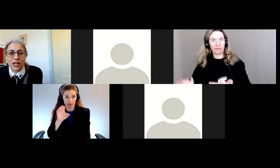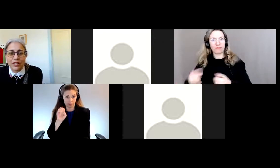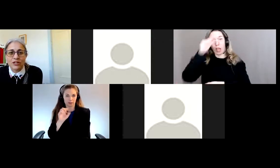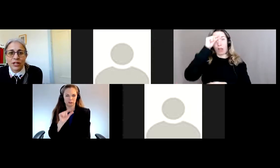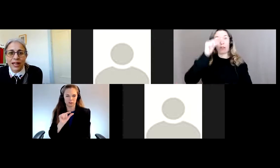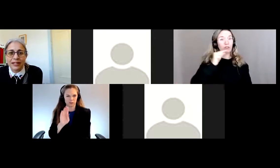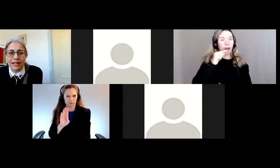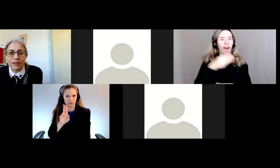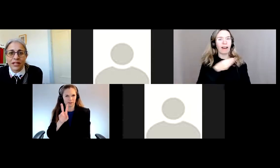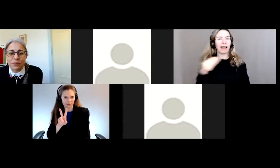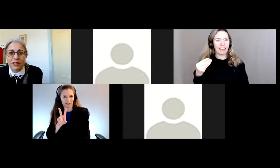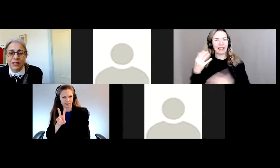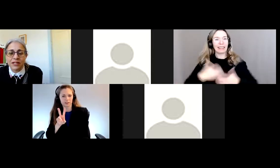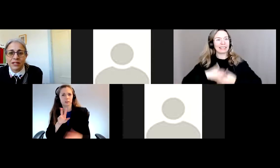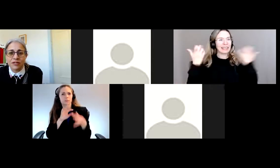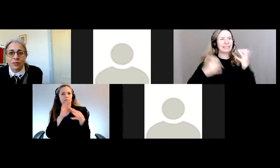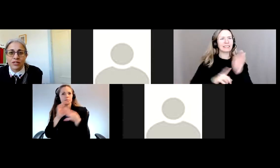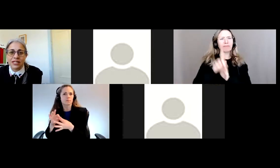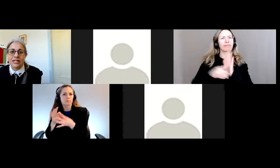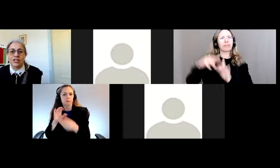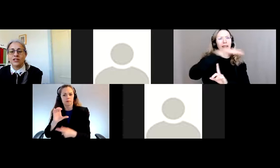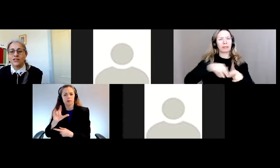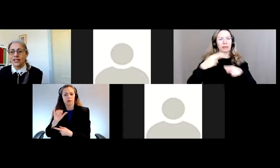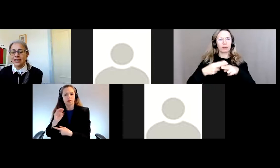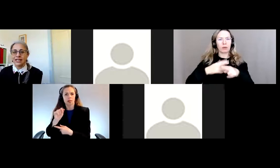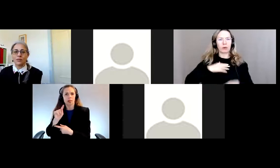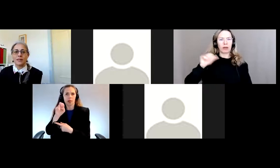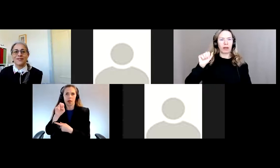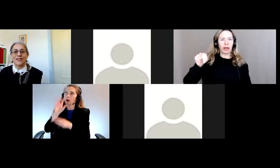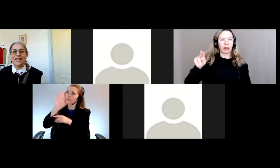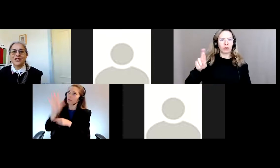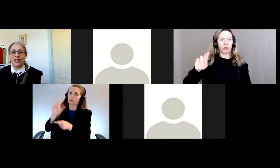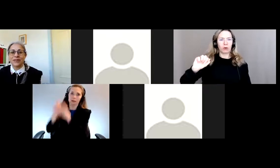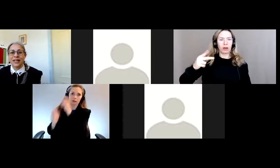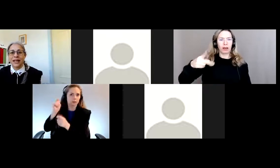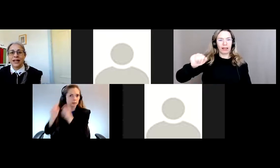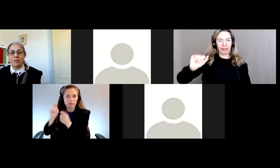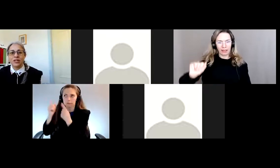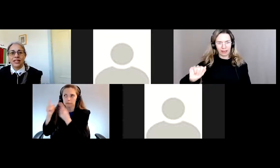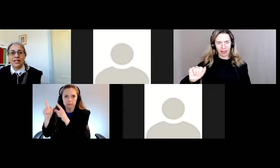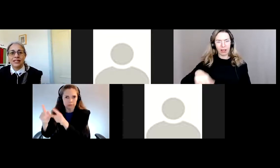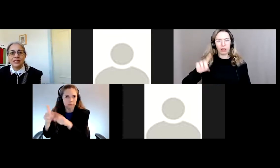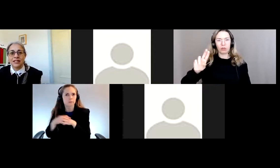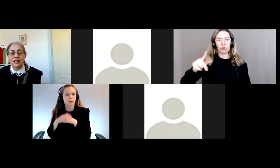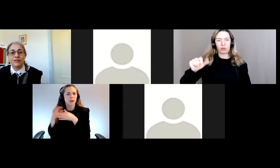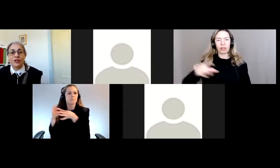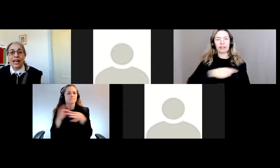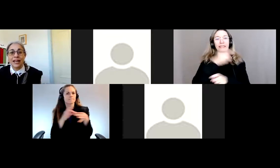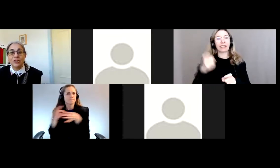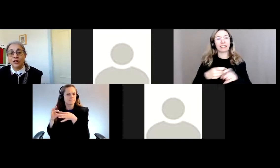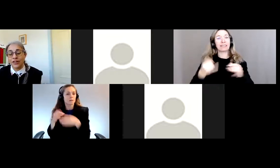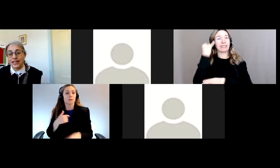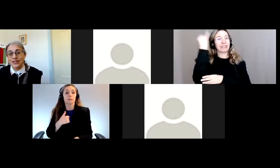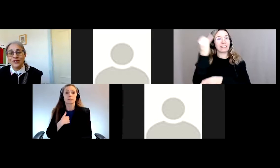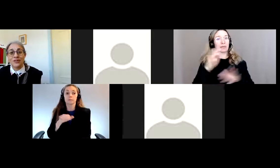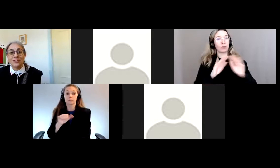crise climatique. Je m'appelle Anourada Dugal. Je suis directrice des initiatives communautaires à la Fondation